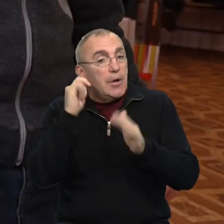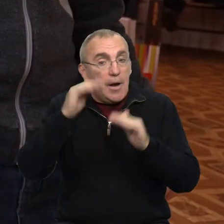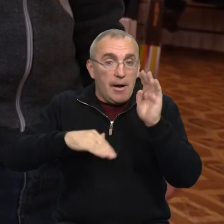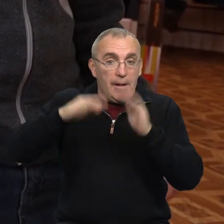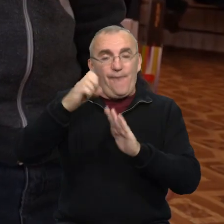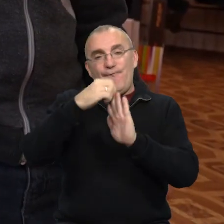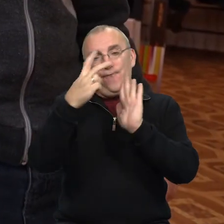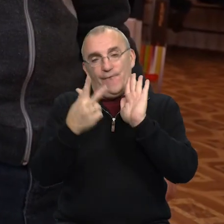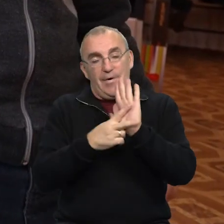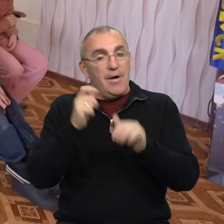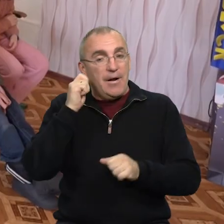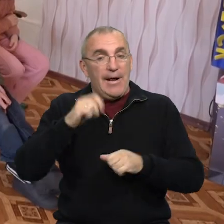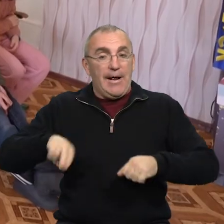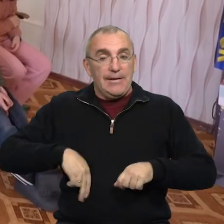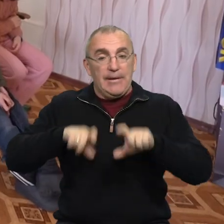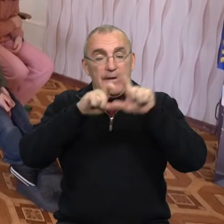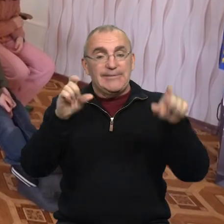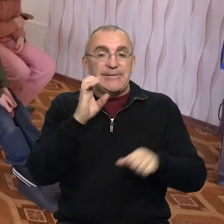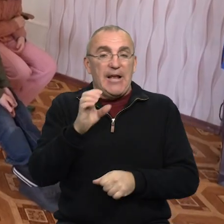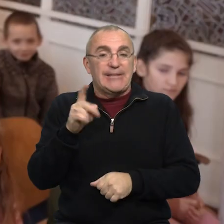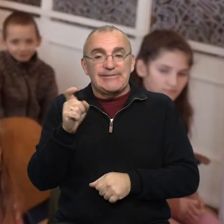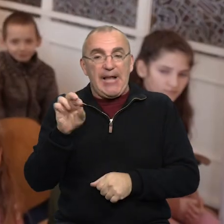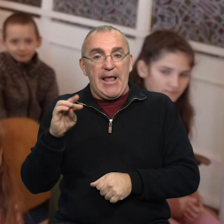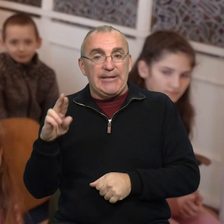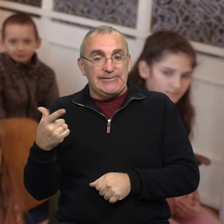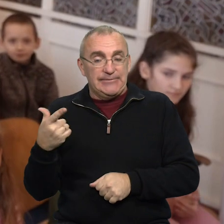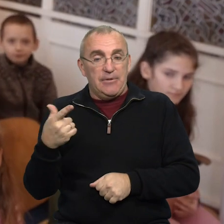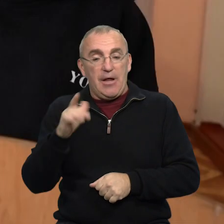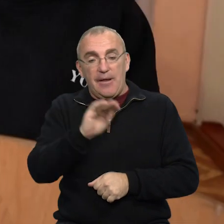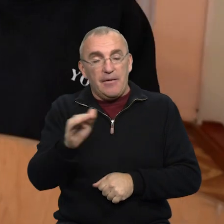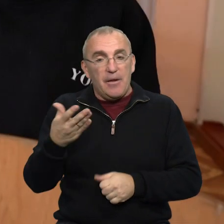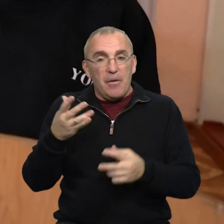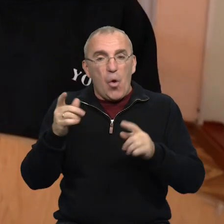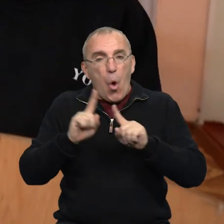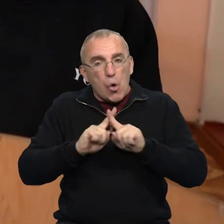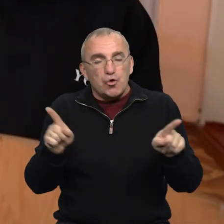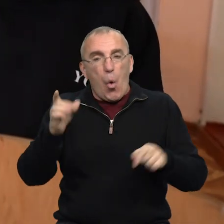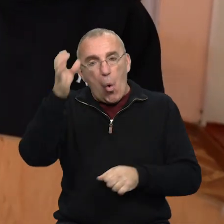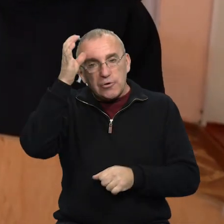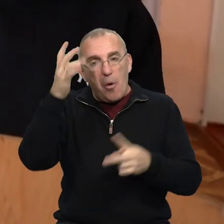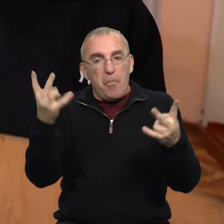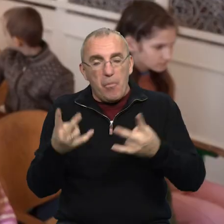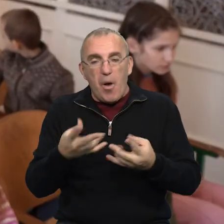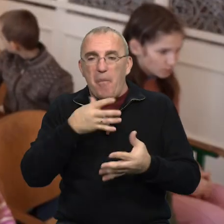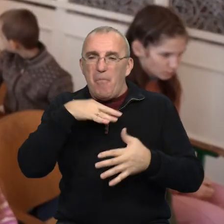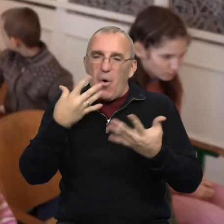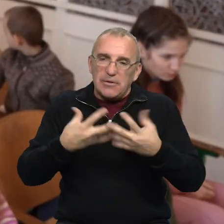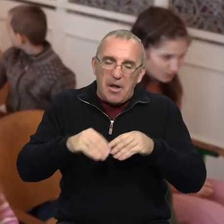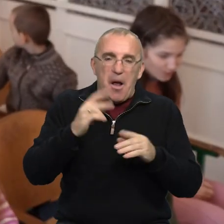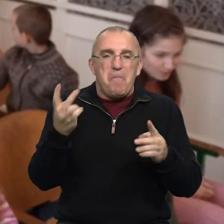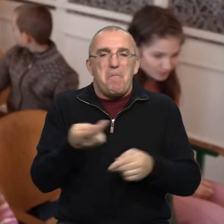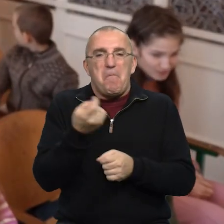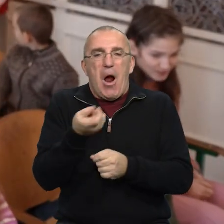років, найстаршим 18, Розповів директор Сергій Заяц. Діти мають особливі освітні потреби З багатодітних сімей,